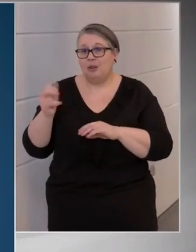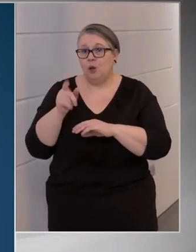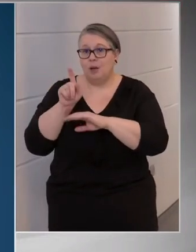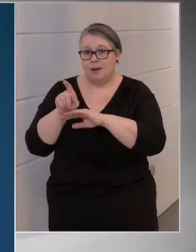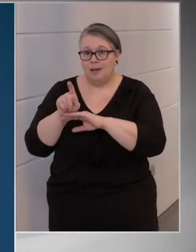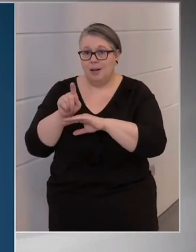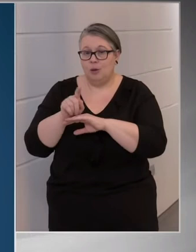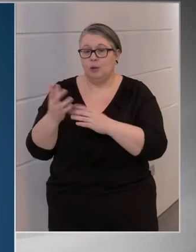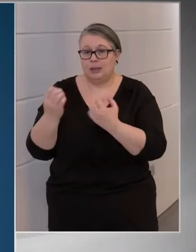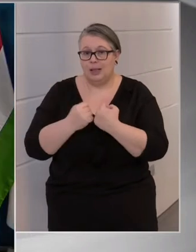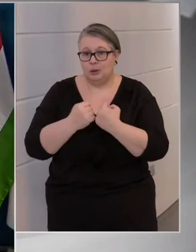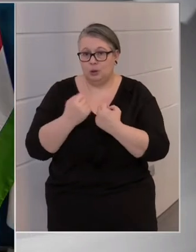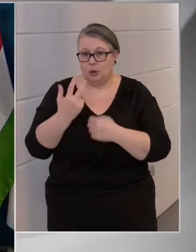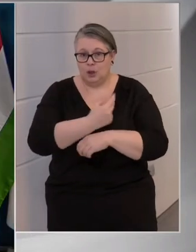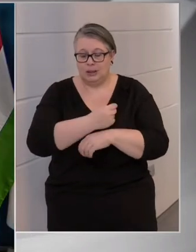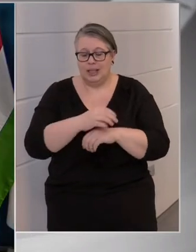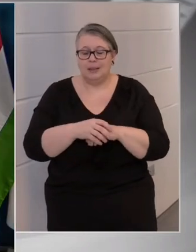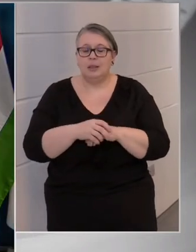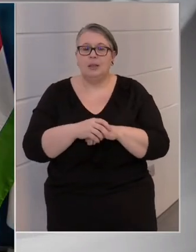vakcinákat beszerezni.